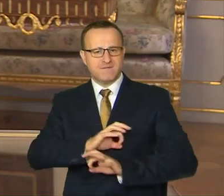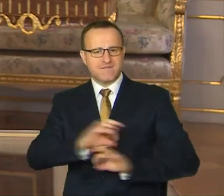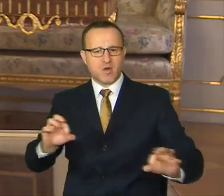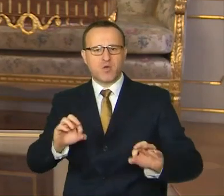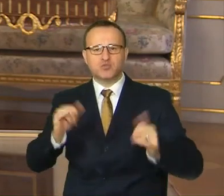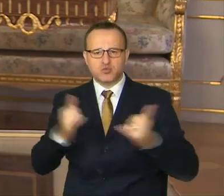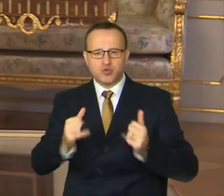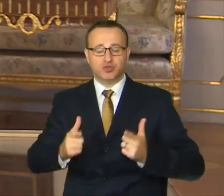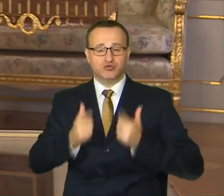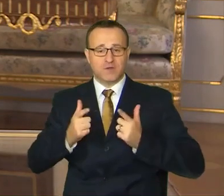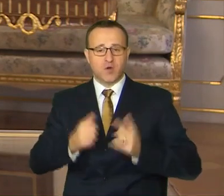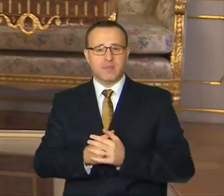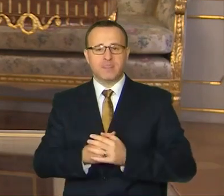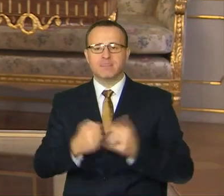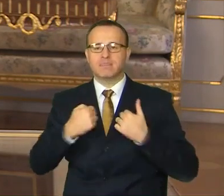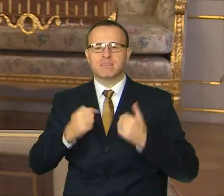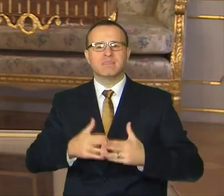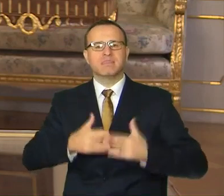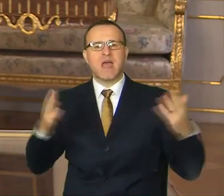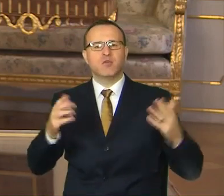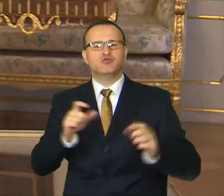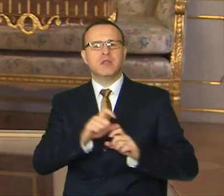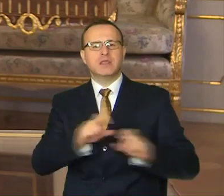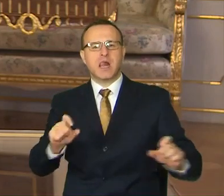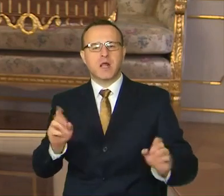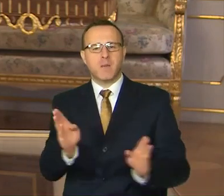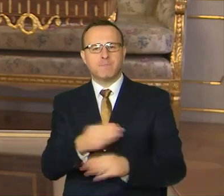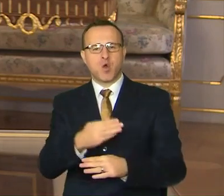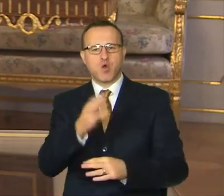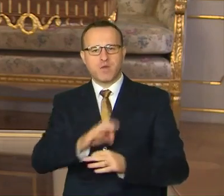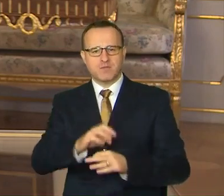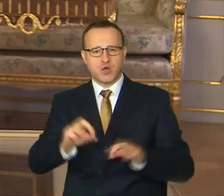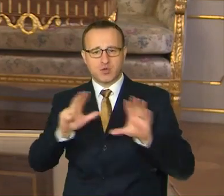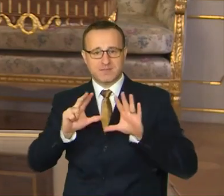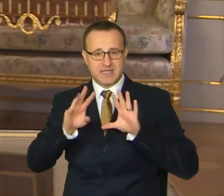reálnom živote, je našim najväčším dlhom po novembri 1989.